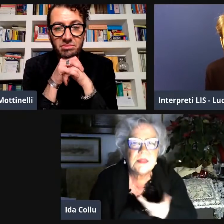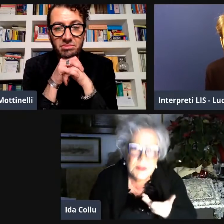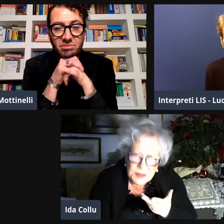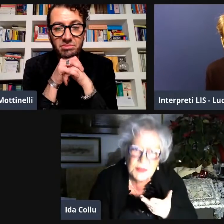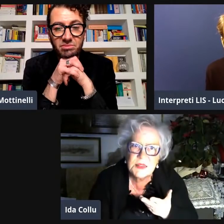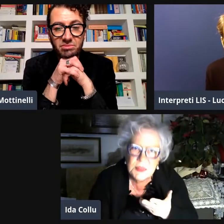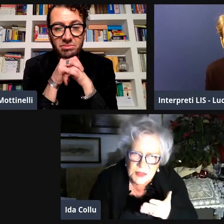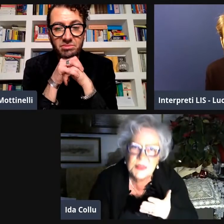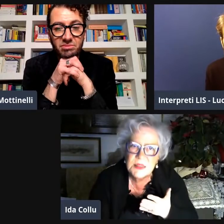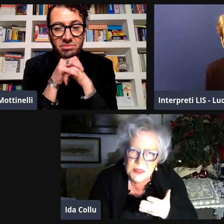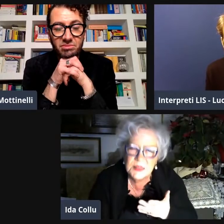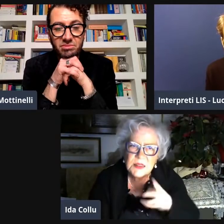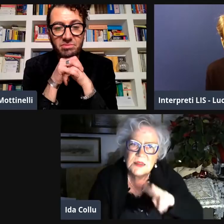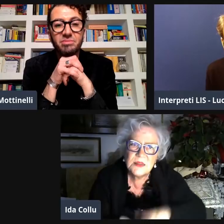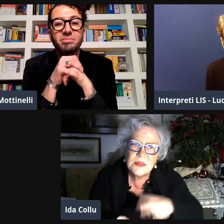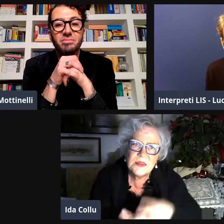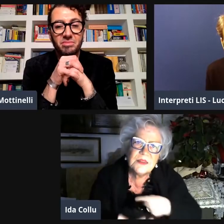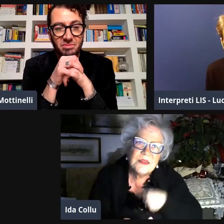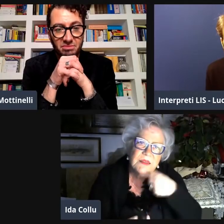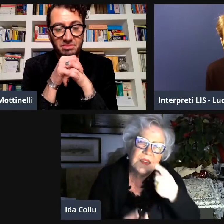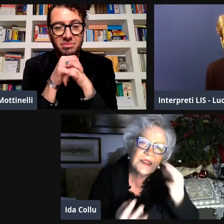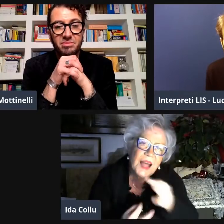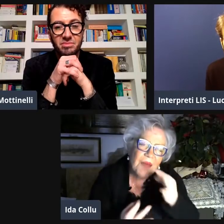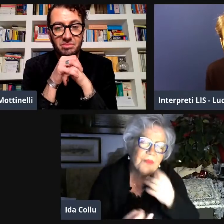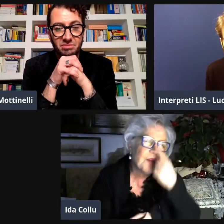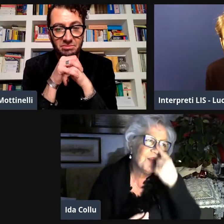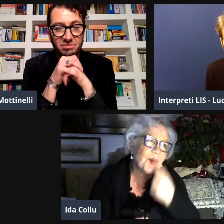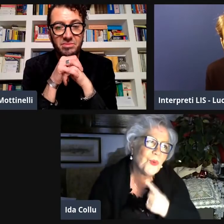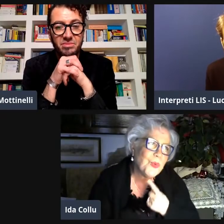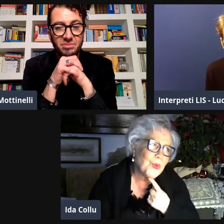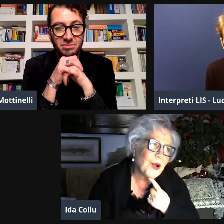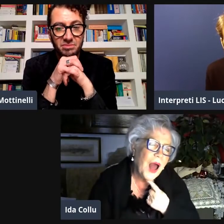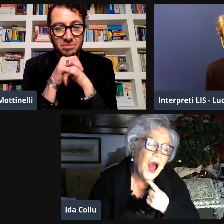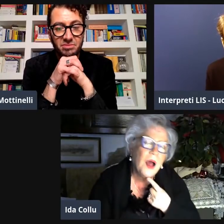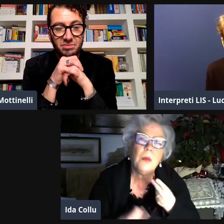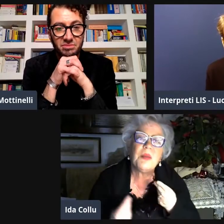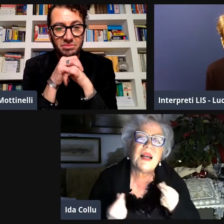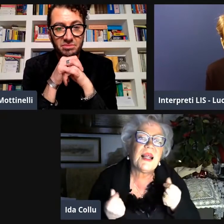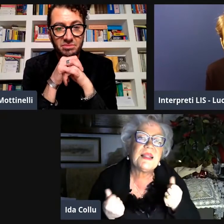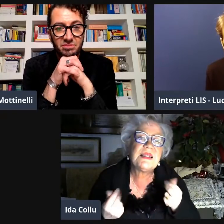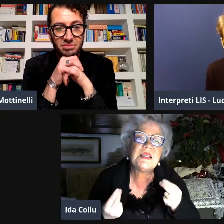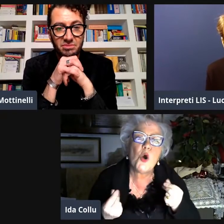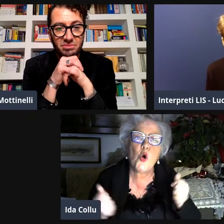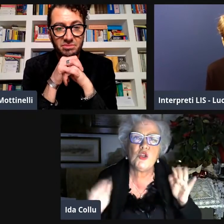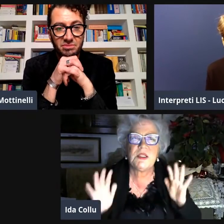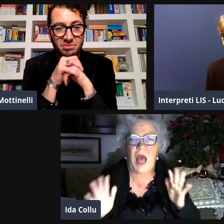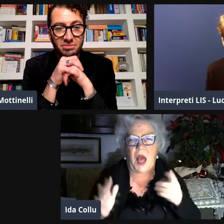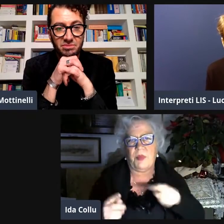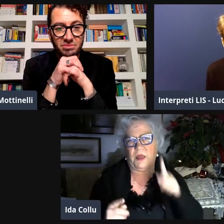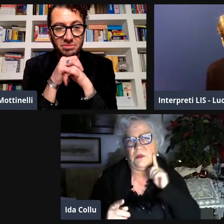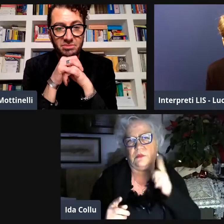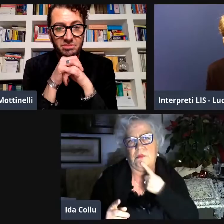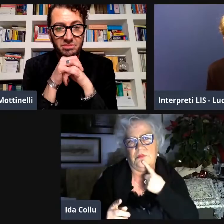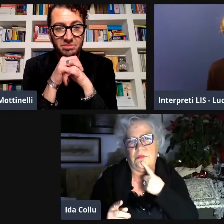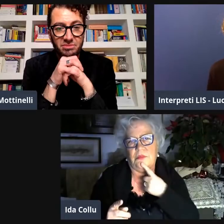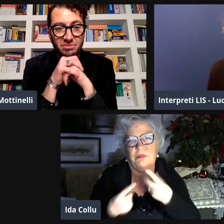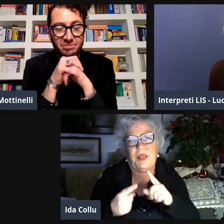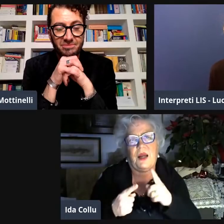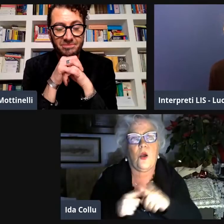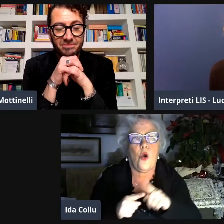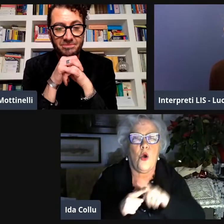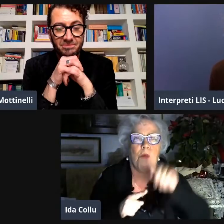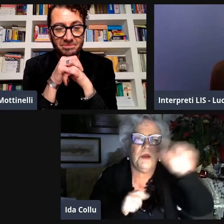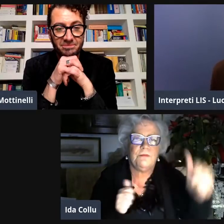interpreti l'IS gli interpreti l'IS certo certo gli interpreti io dico sempre che sono delle